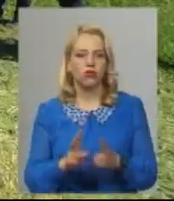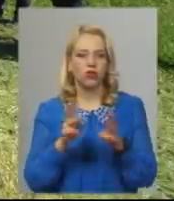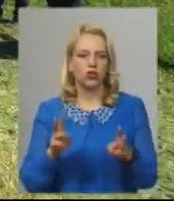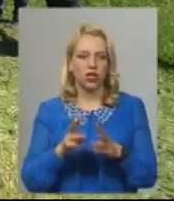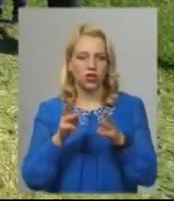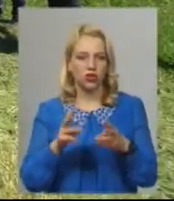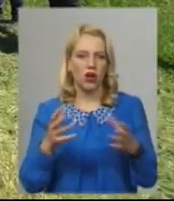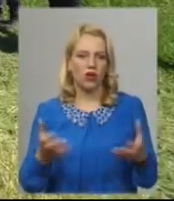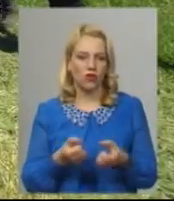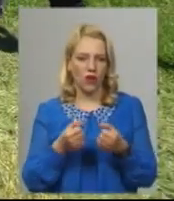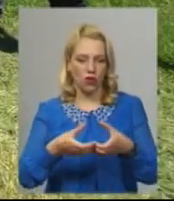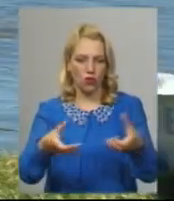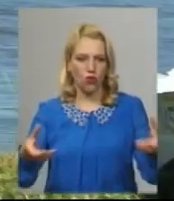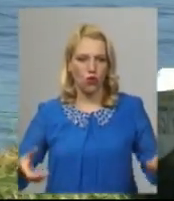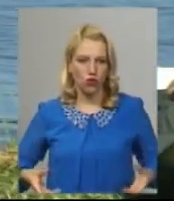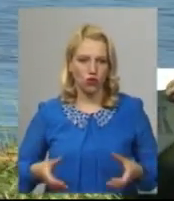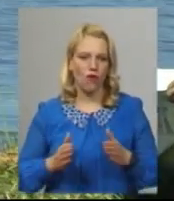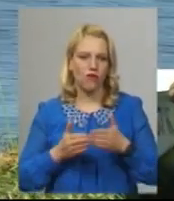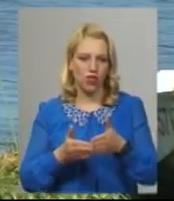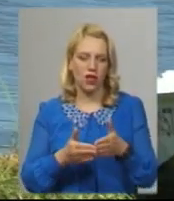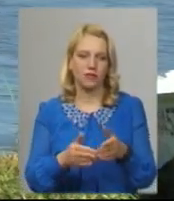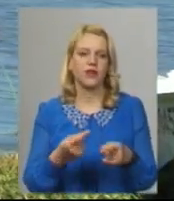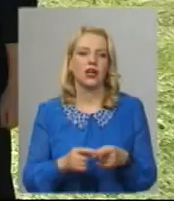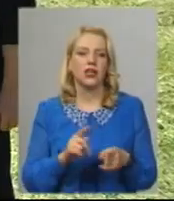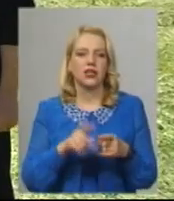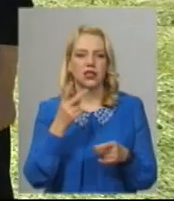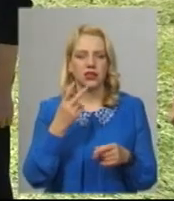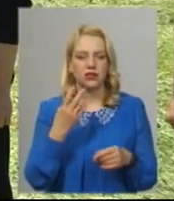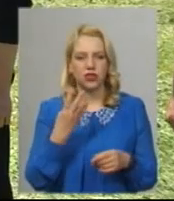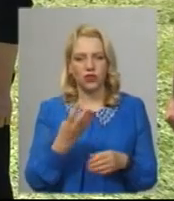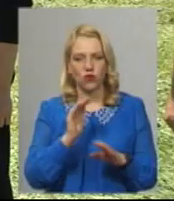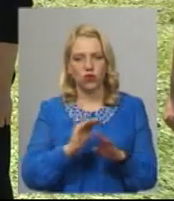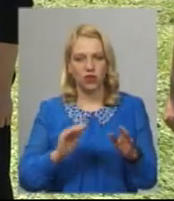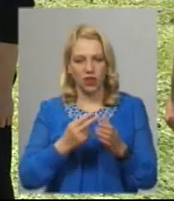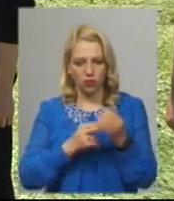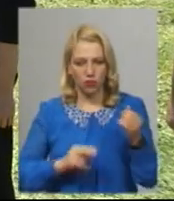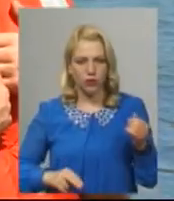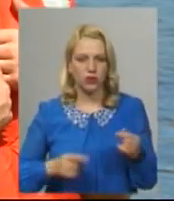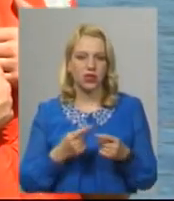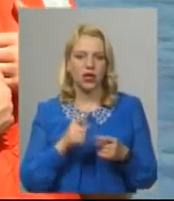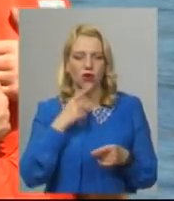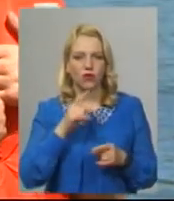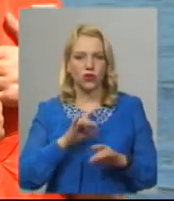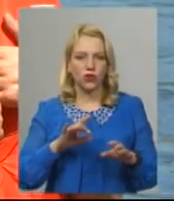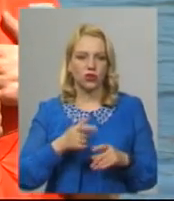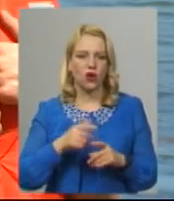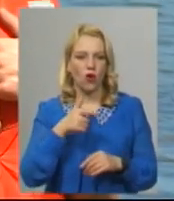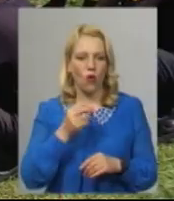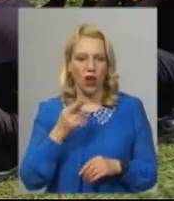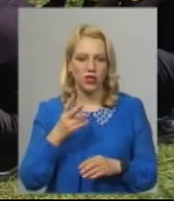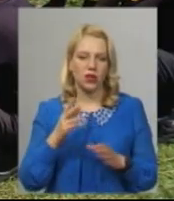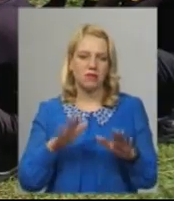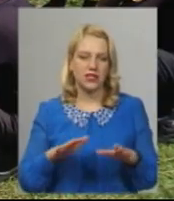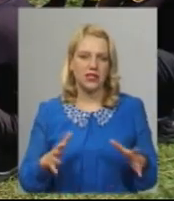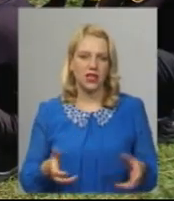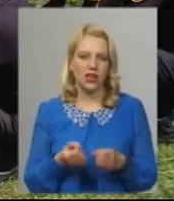човна Спочатку року на водоймах області втопилися 32 людини, з них четверо дітей, каже Олександр Ланюк За словами Юрія Голяша, міські рятувальники з